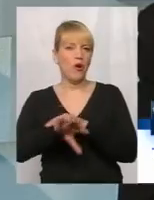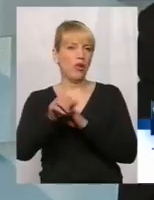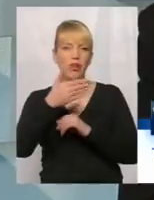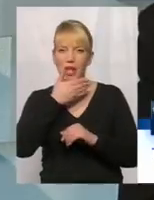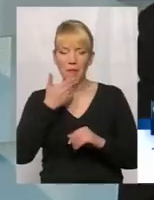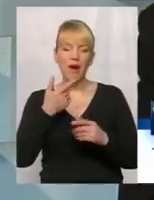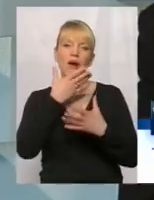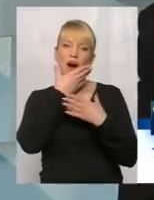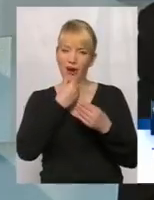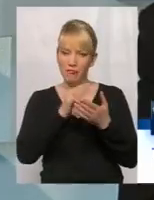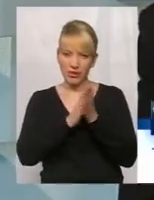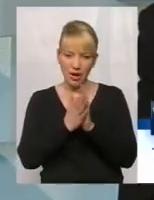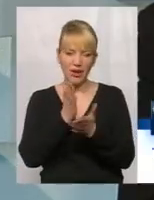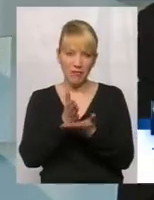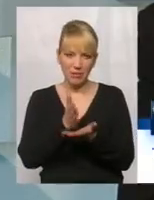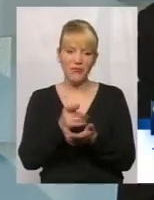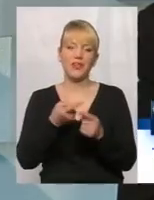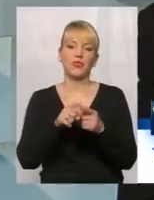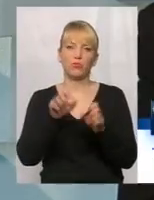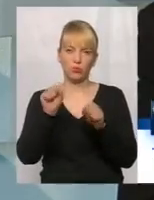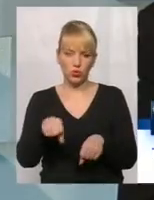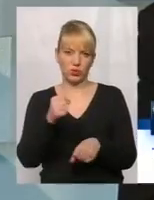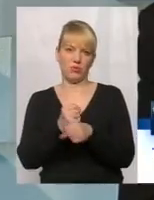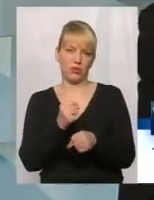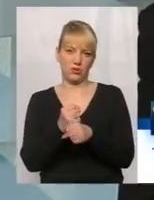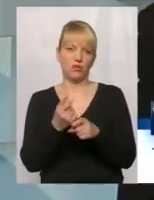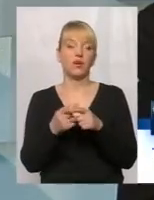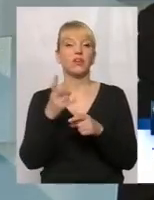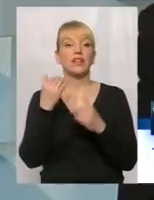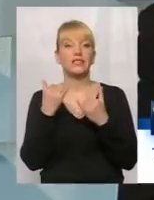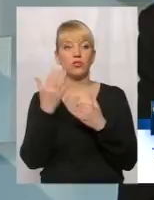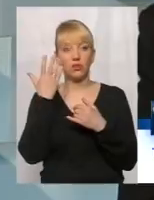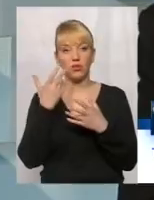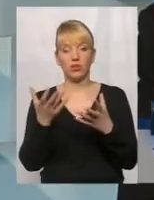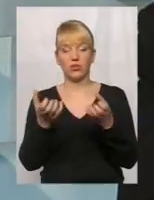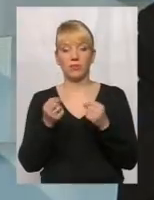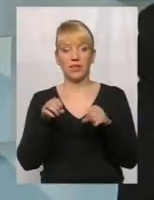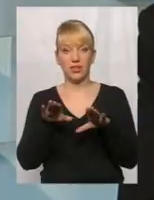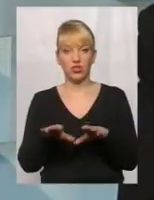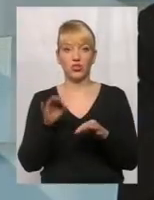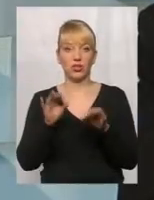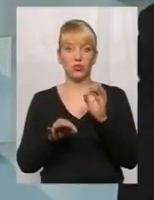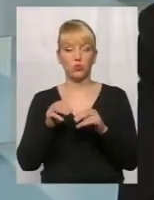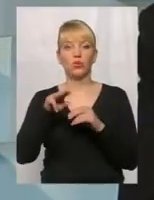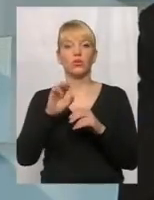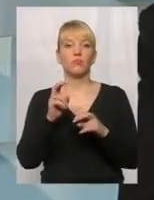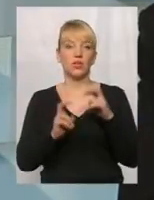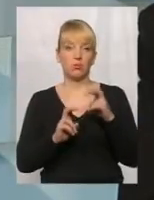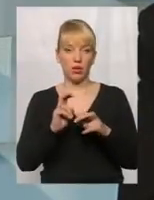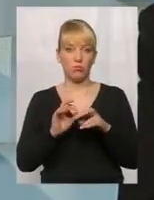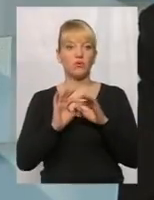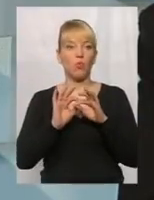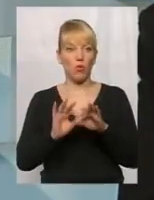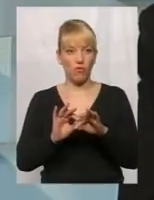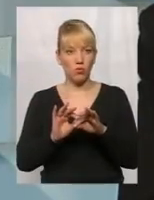гарному стані перебуває. На ньому можна працювати. І сьогодні, коли ми отримали рішення суду, підприємство проводить зразу такі,